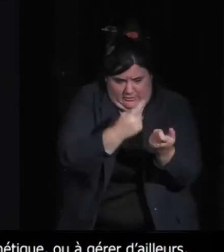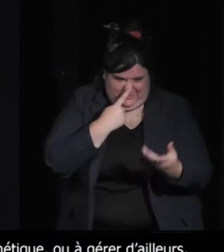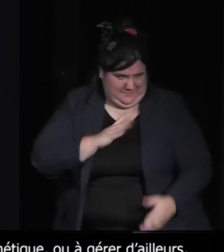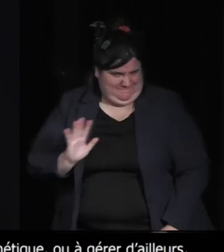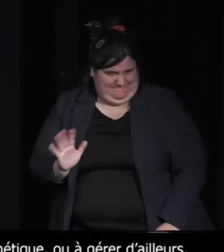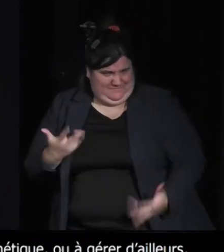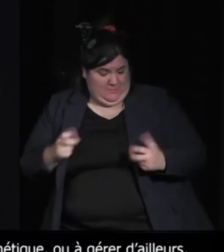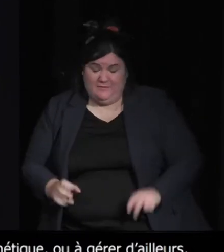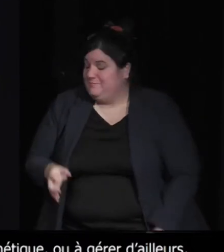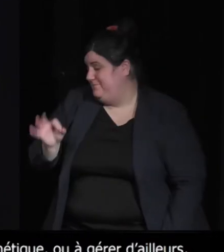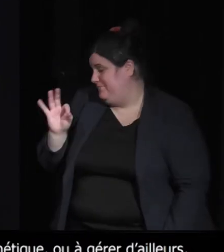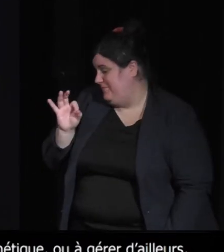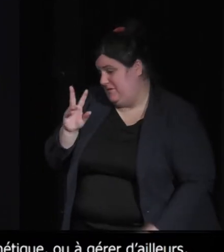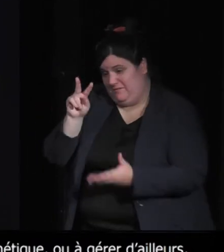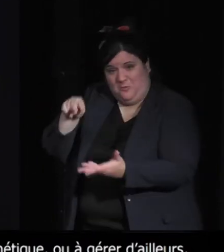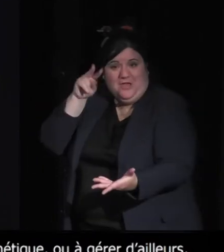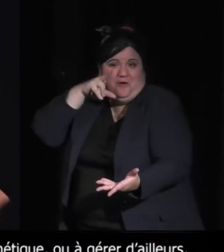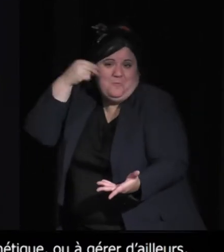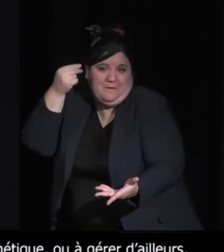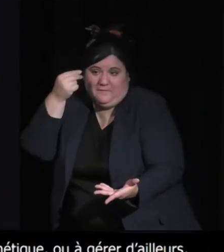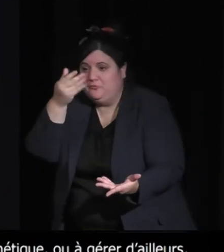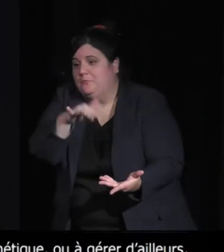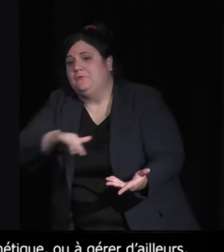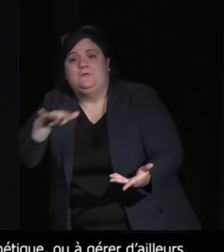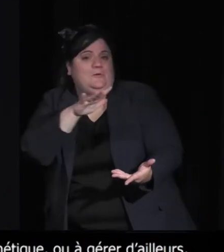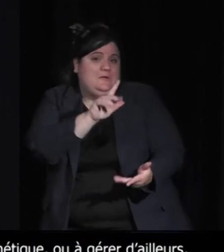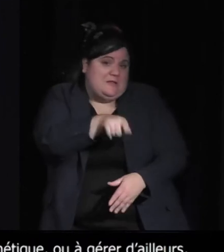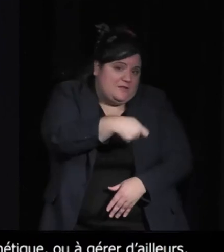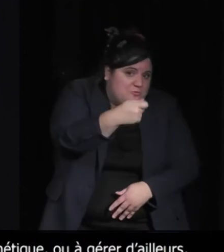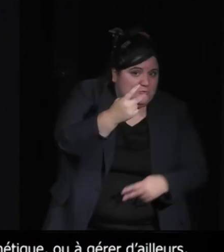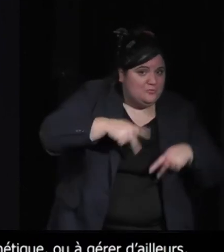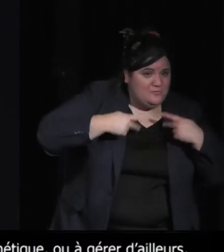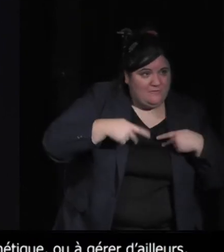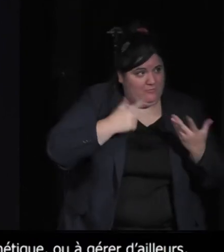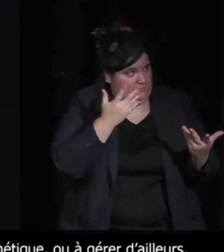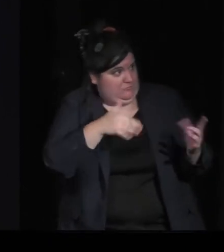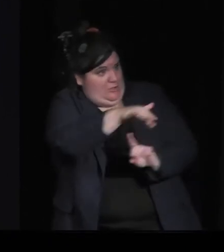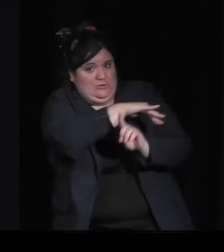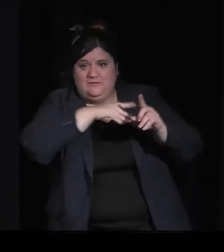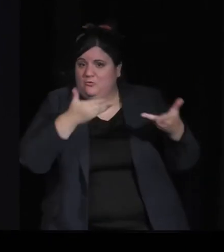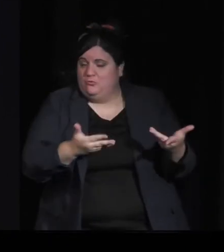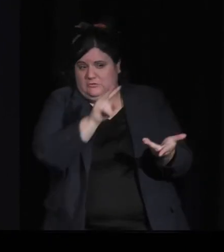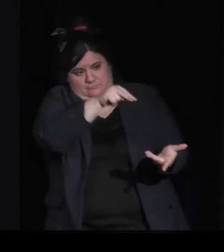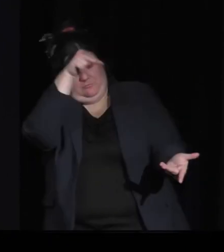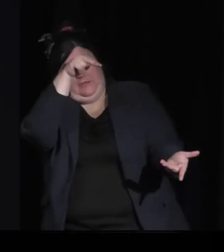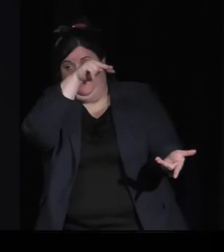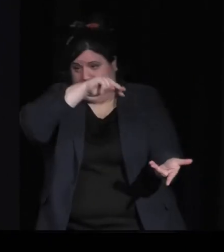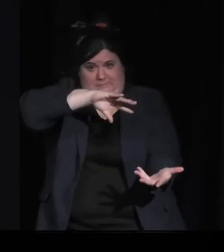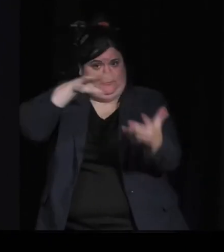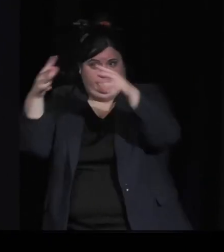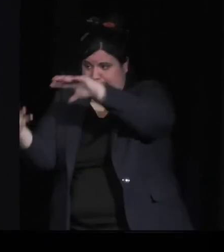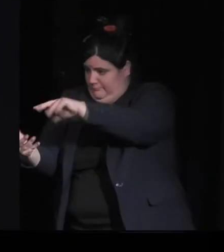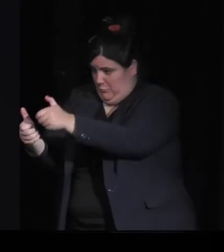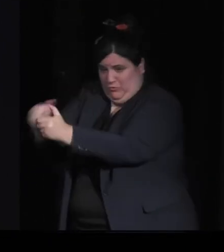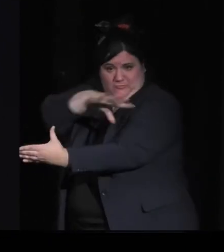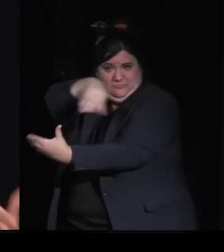considère la nature et le vivant dans notre société. C'est que c'est avant